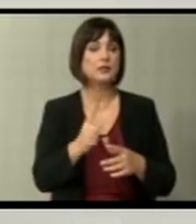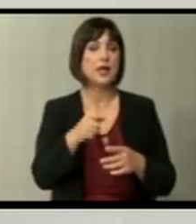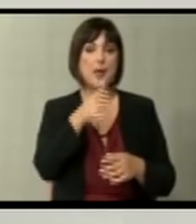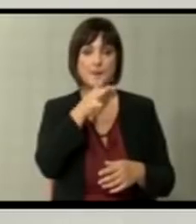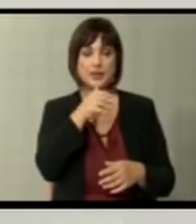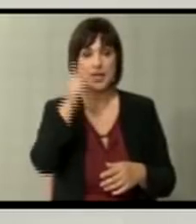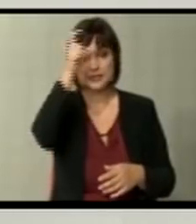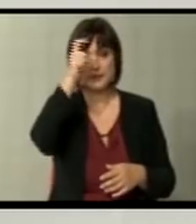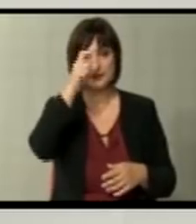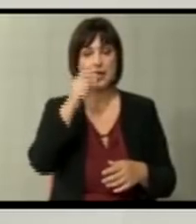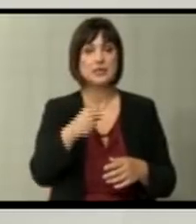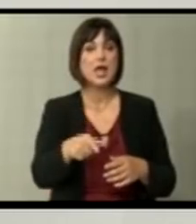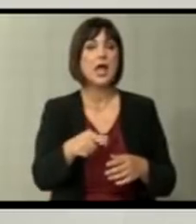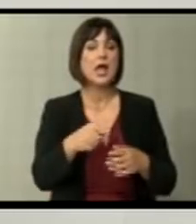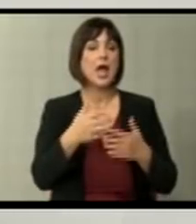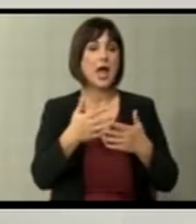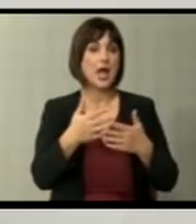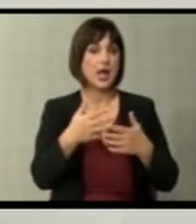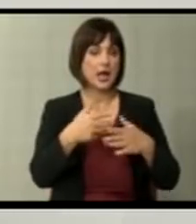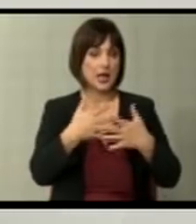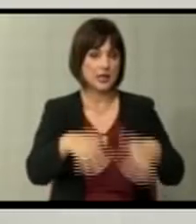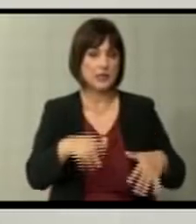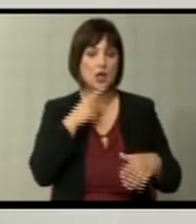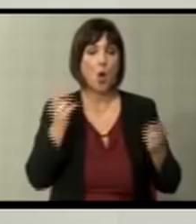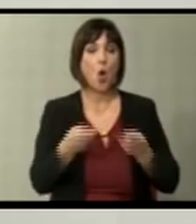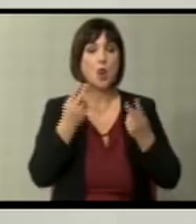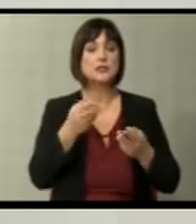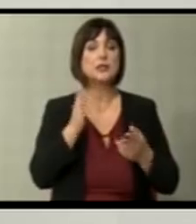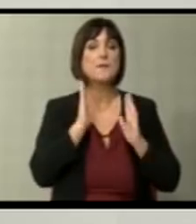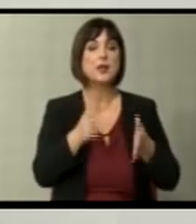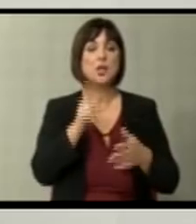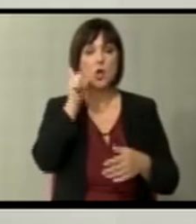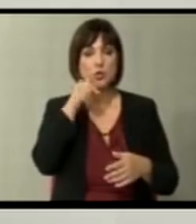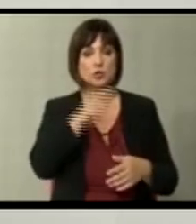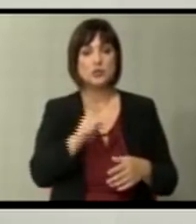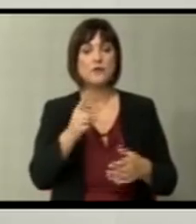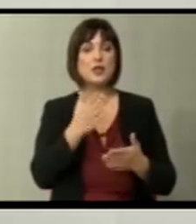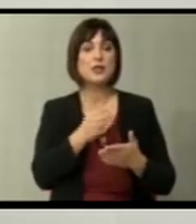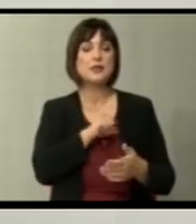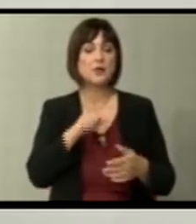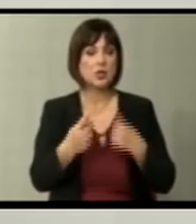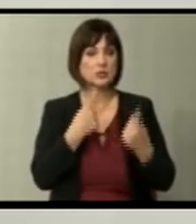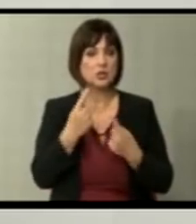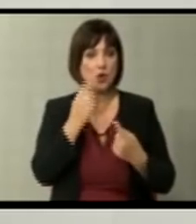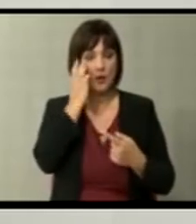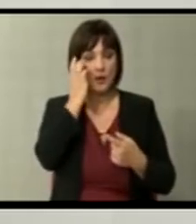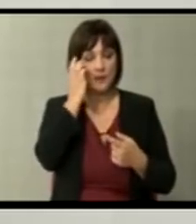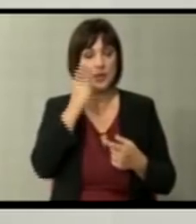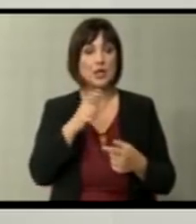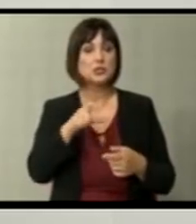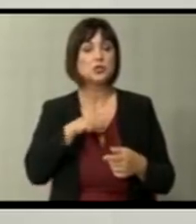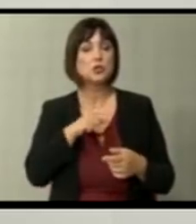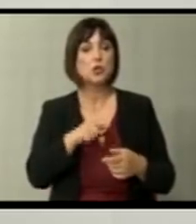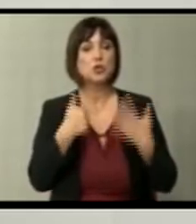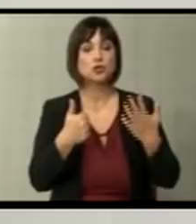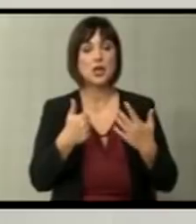македонско-србската граница, место да го олесни патувањето го отежно. Но ние долагаме до една парадоксална ситуација, дека ќе се задолжиме